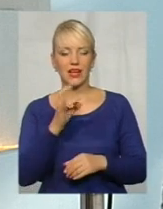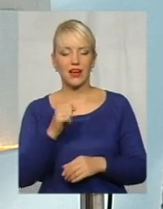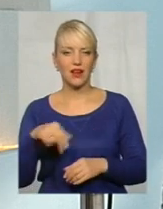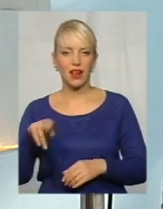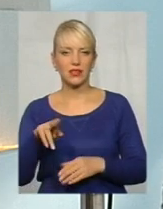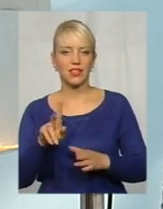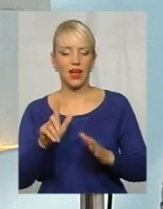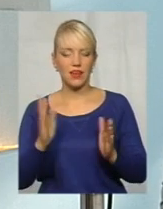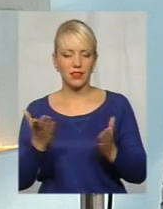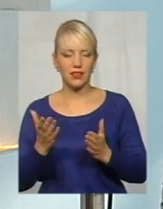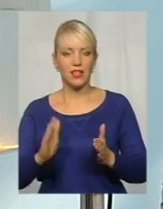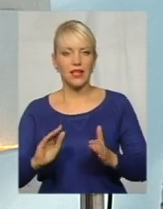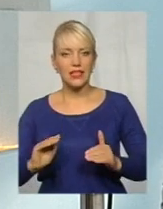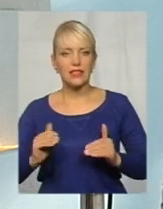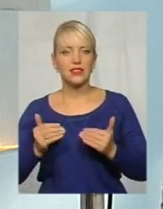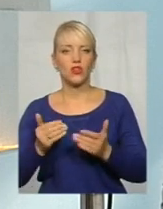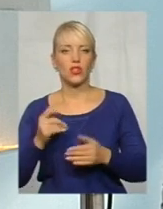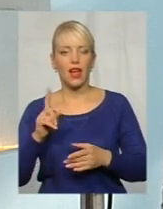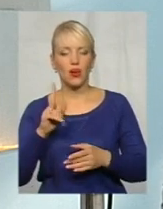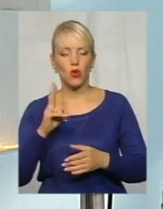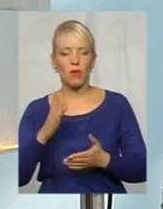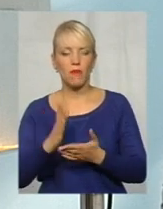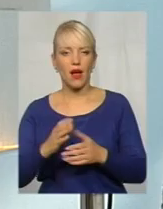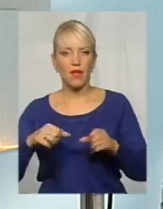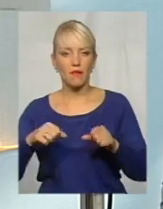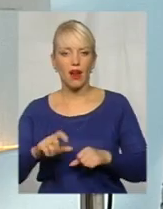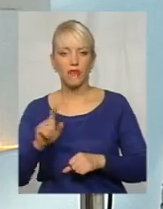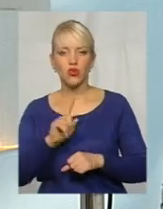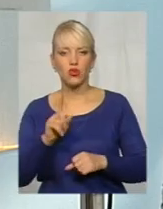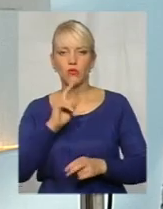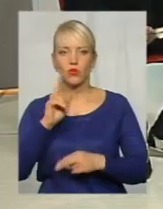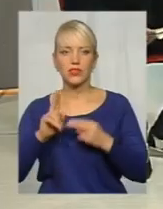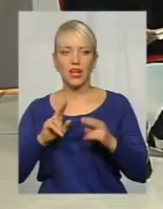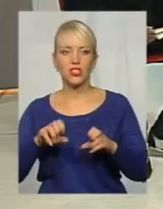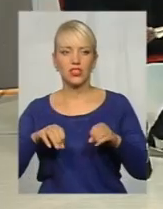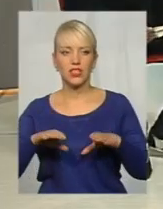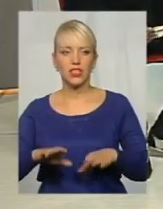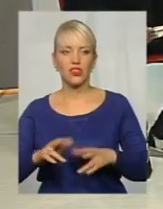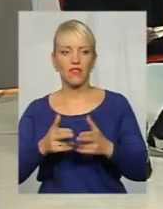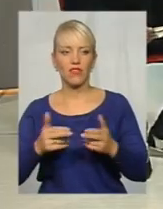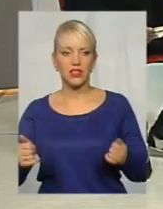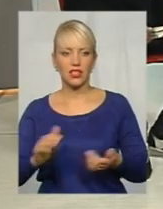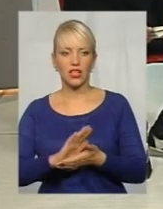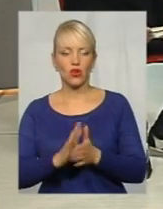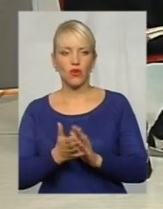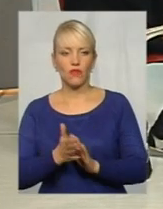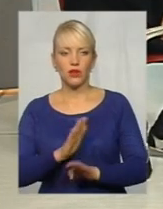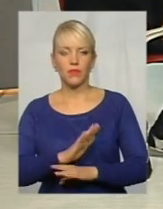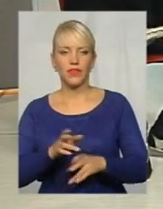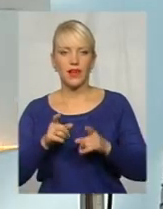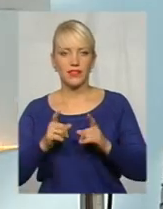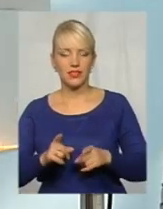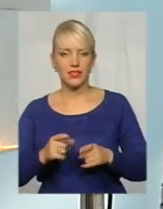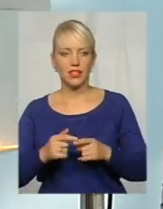ініціюють, котрі мають право на те, щоб оскаржити рішення та визнати договори недійсними. Підстава є